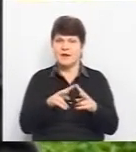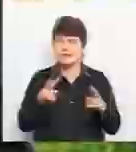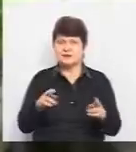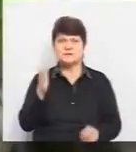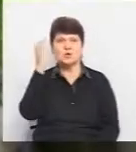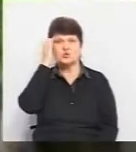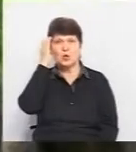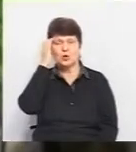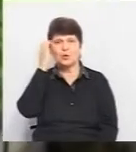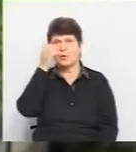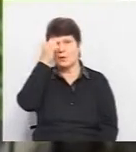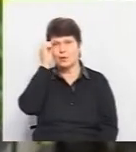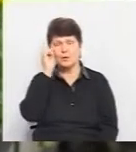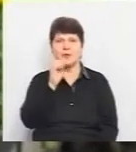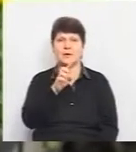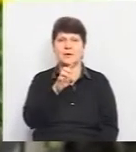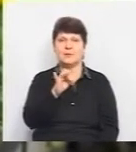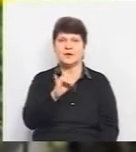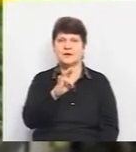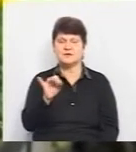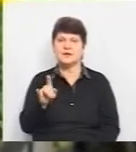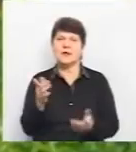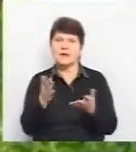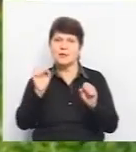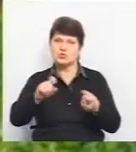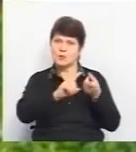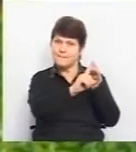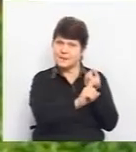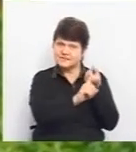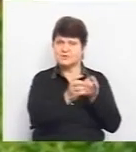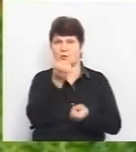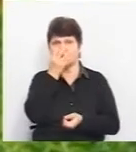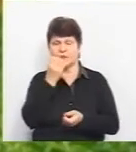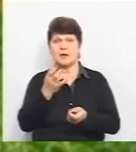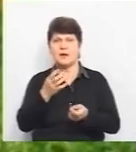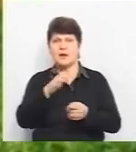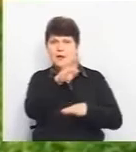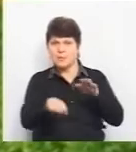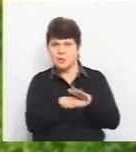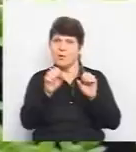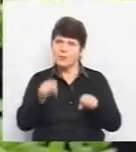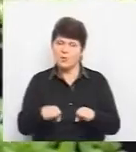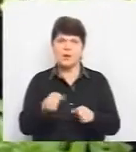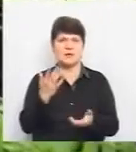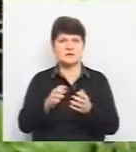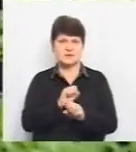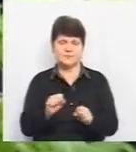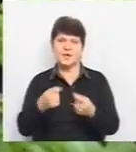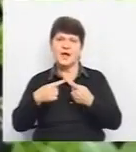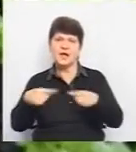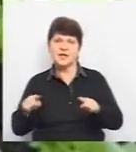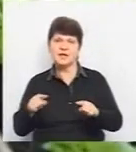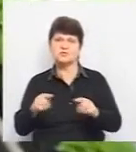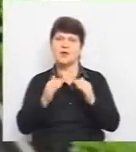Чорнобривці. Так і дивимося, які можна підвішувати квіти, на яких, то ми підвішуємо. А це вже інша